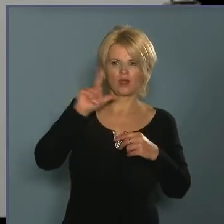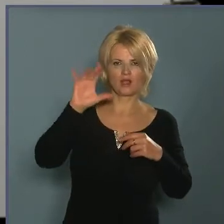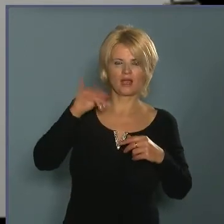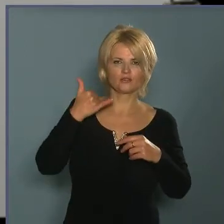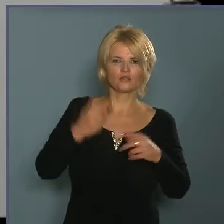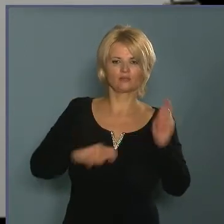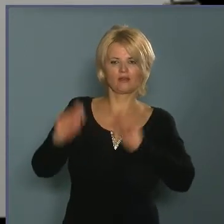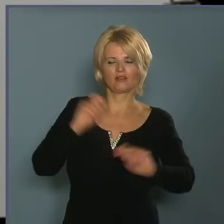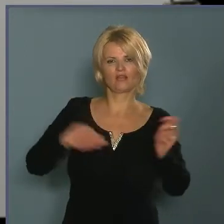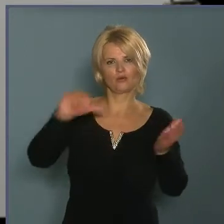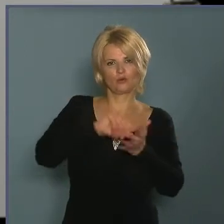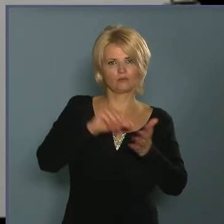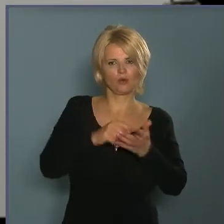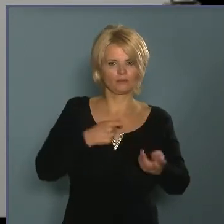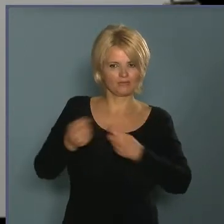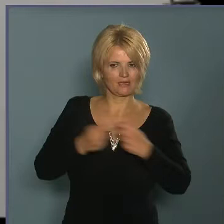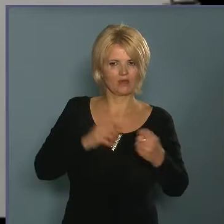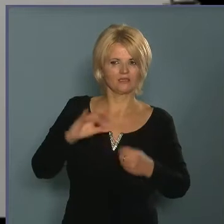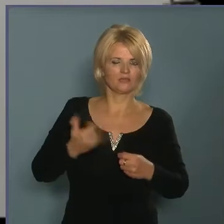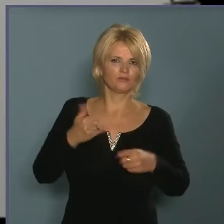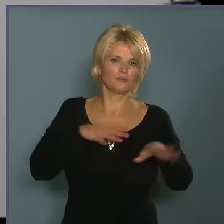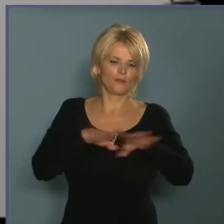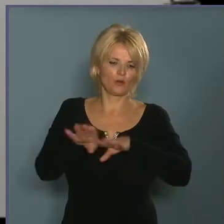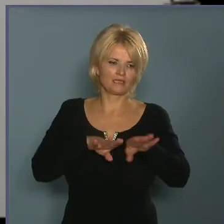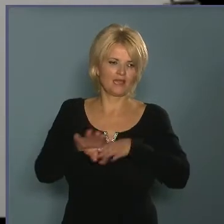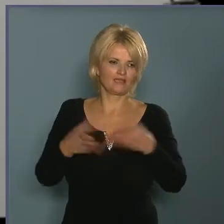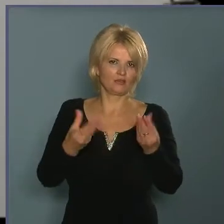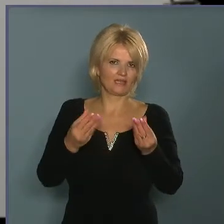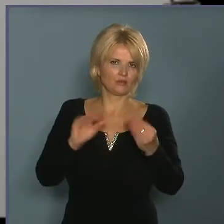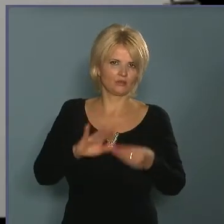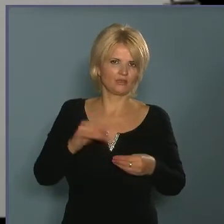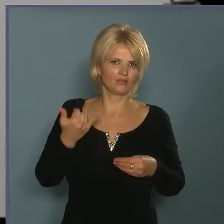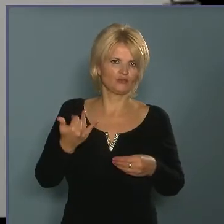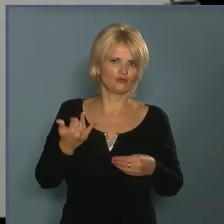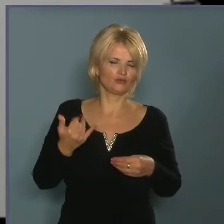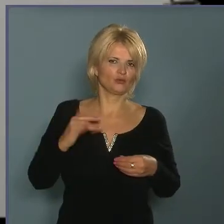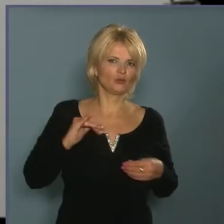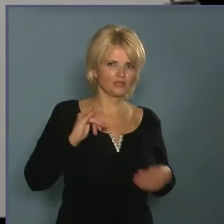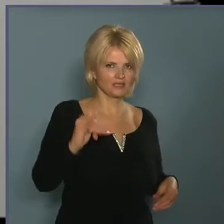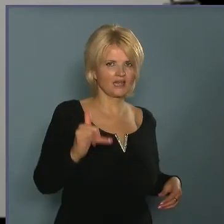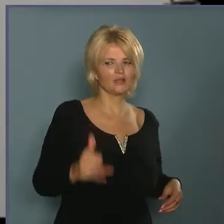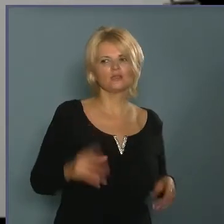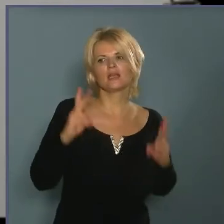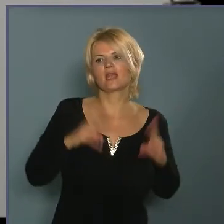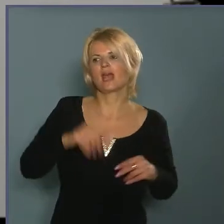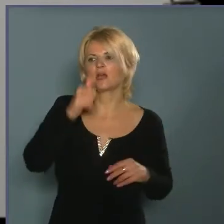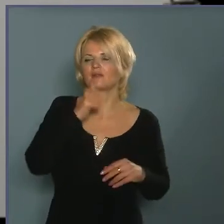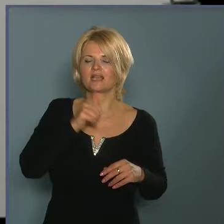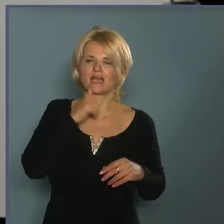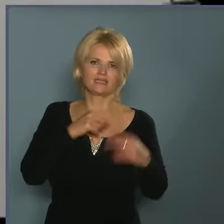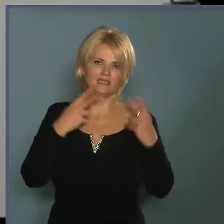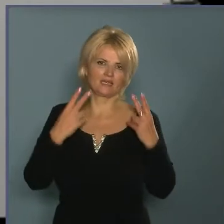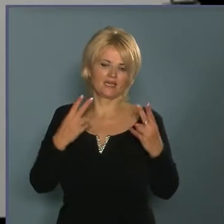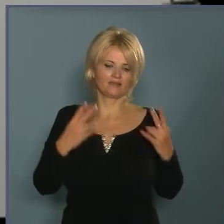bevásárlóközpontokba, a piacokon, vagy éppen a közlekedési eszközön történő utazás során vigyázzunk az értékeinkre,